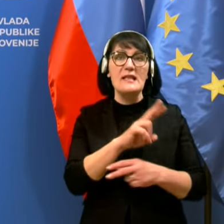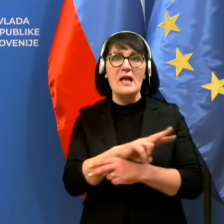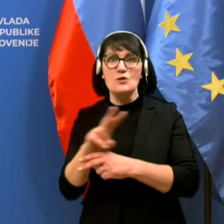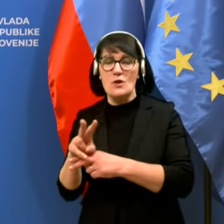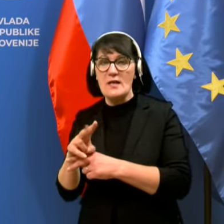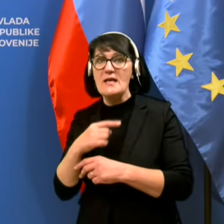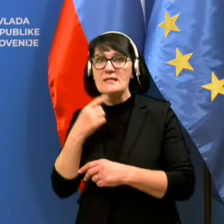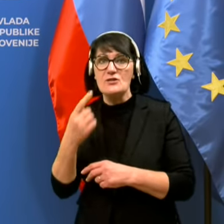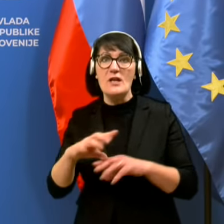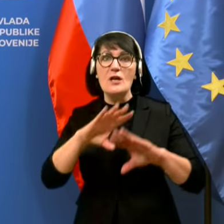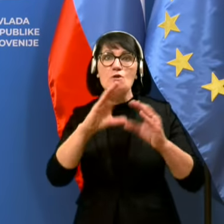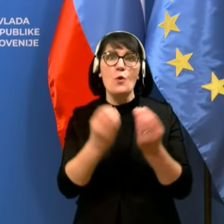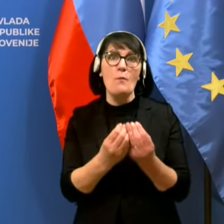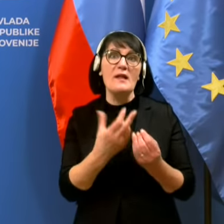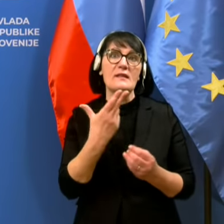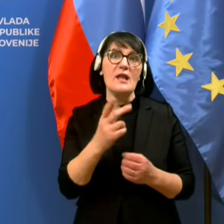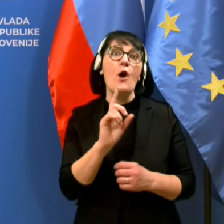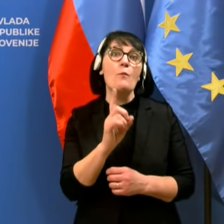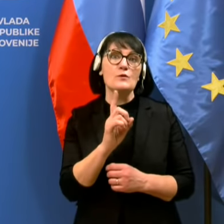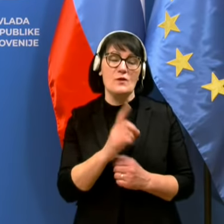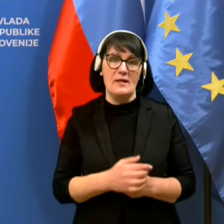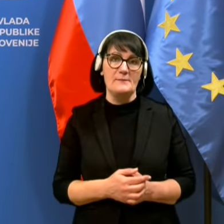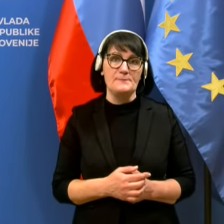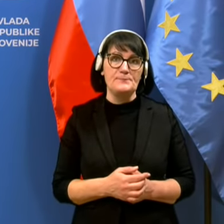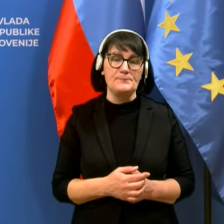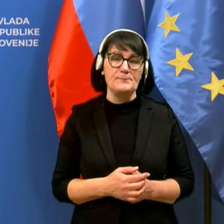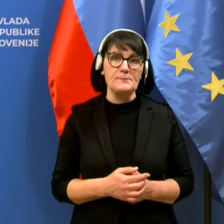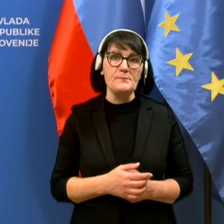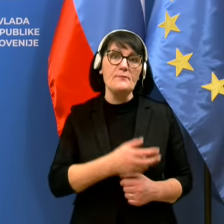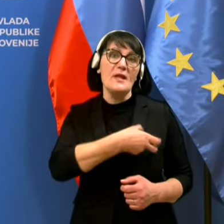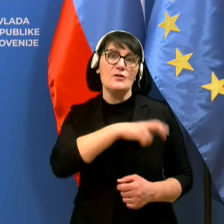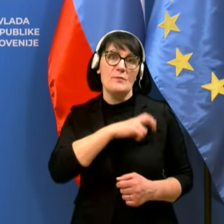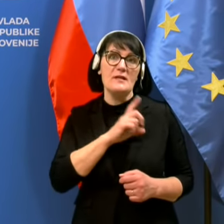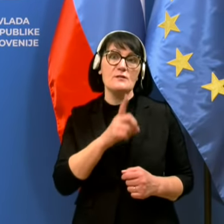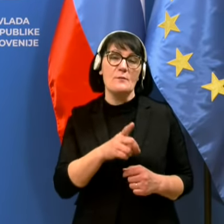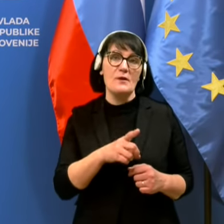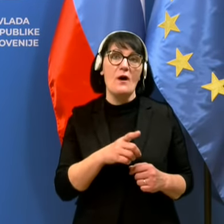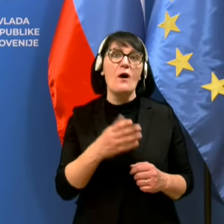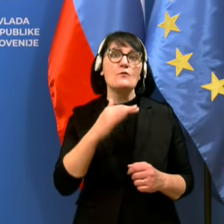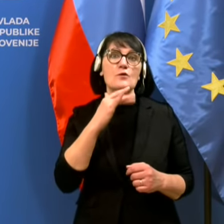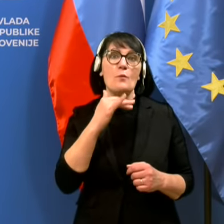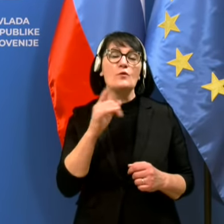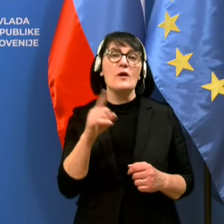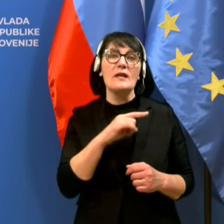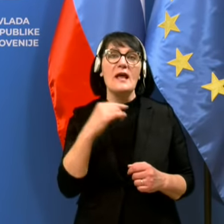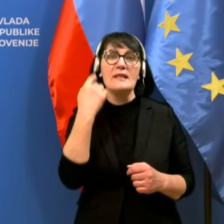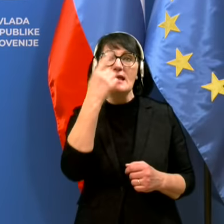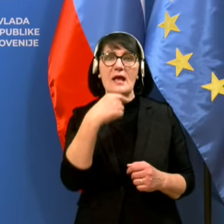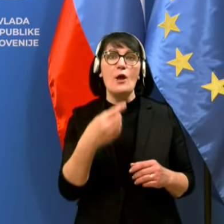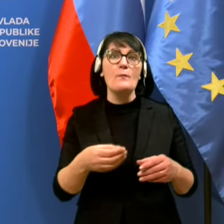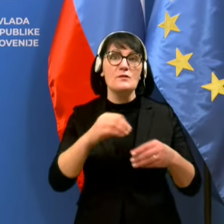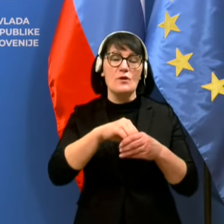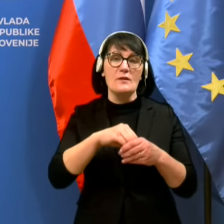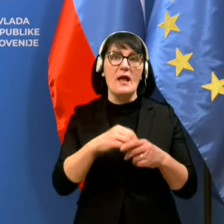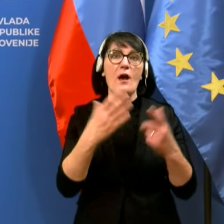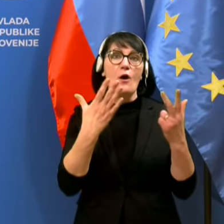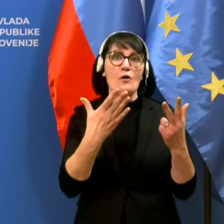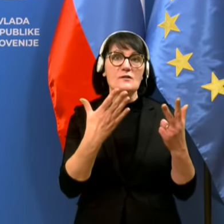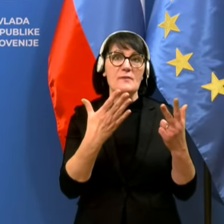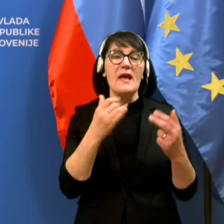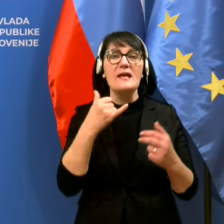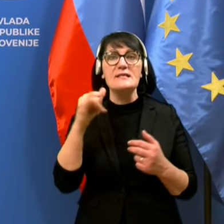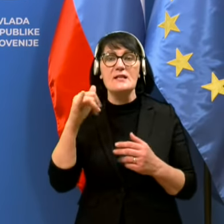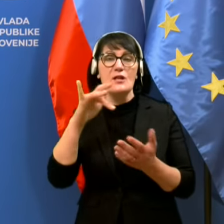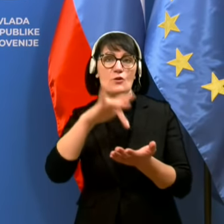izrečena skupno 3 upozorila. Inšpektori so bili v soboto in nedeljo prisotni na osmih izletniških